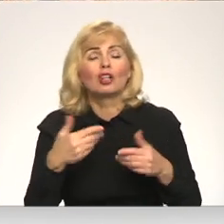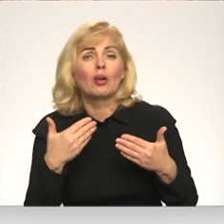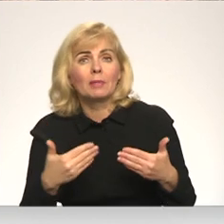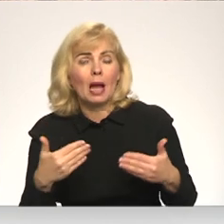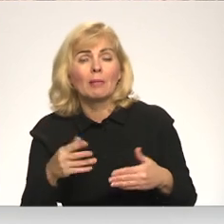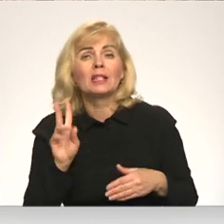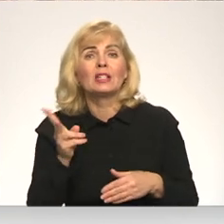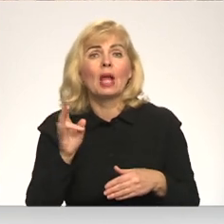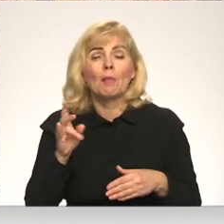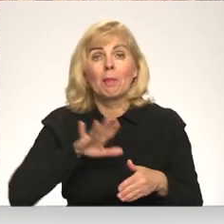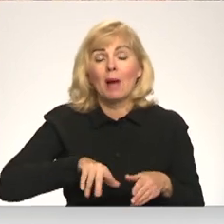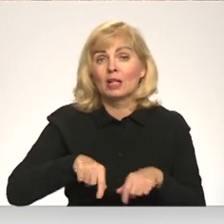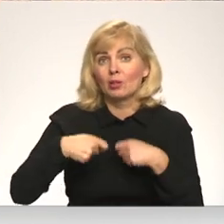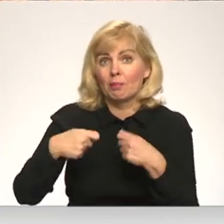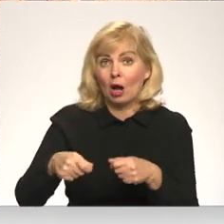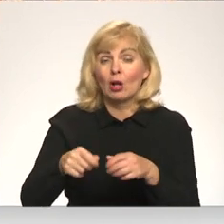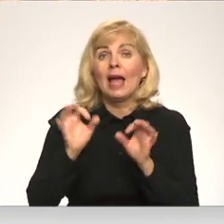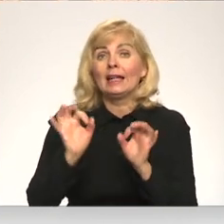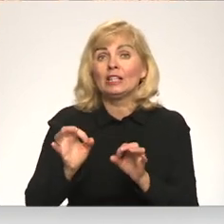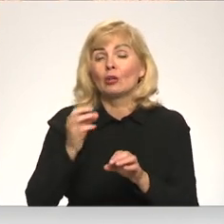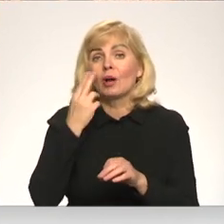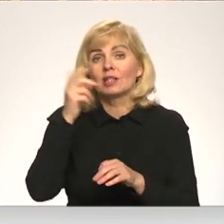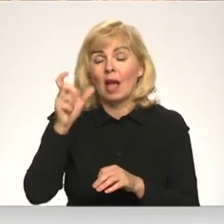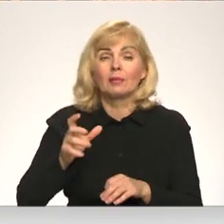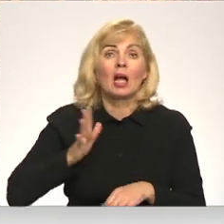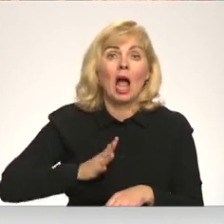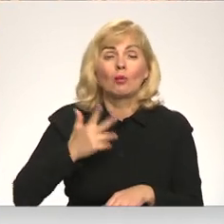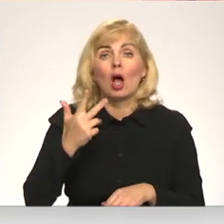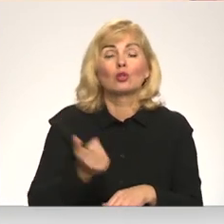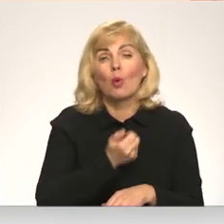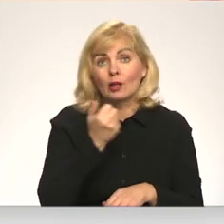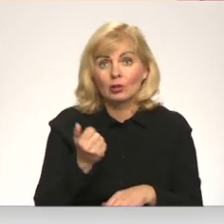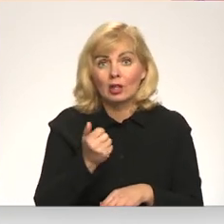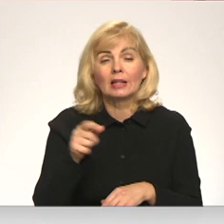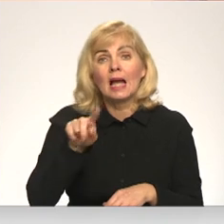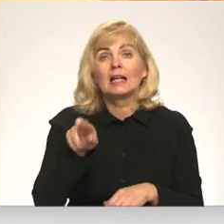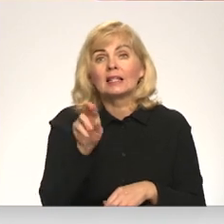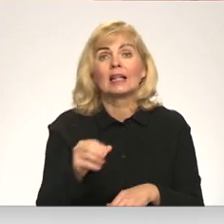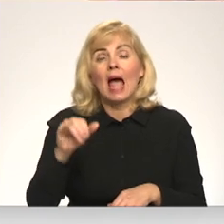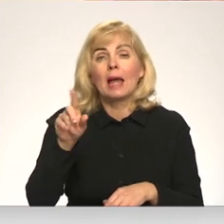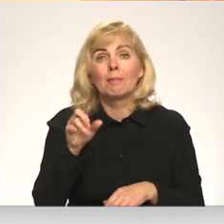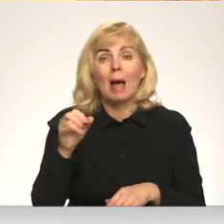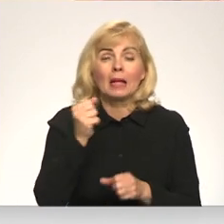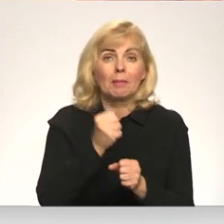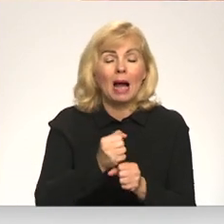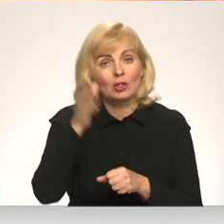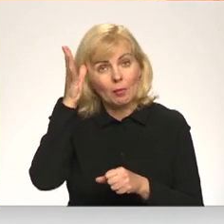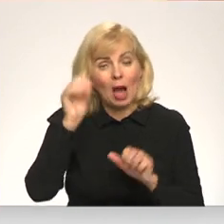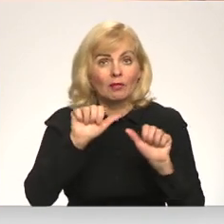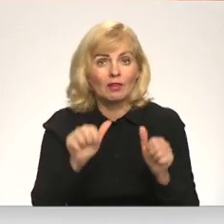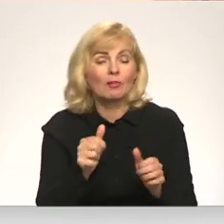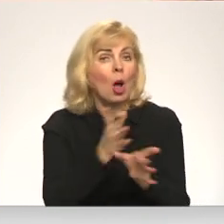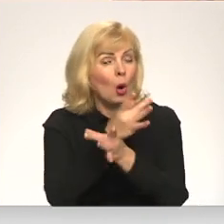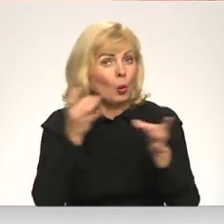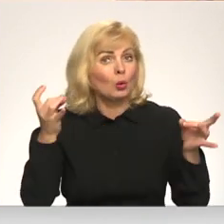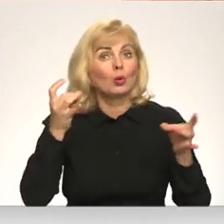Ķemeles muiža pēc pārdošanas uz īsto saimnieku gaidīja astoņus gadus. Sneipelē muižu pagasta pārvalda izveidojas par kultūru